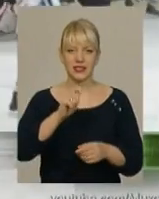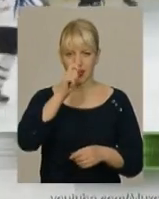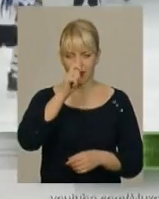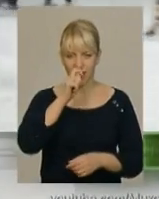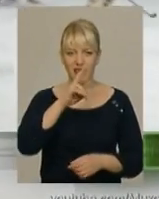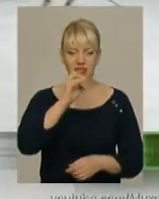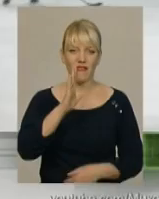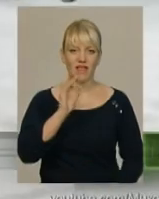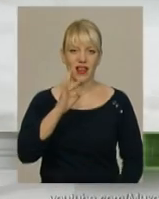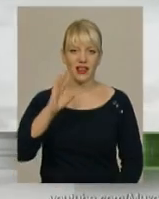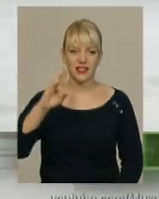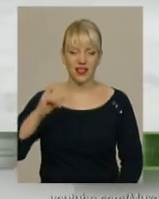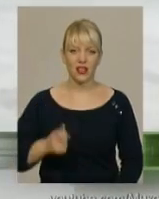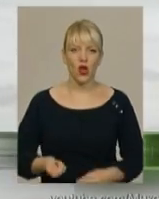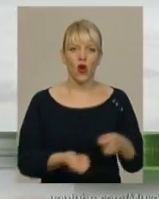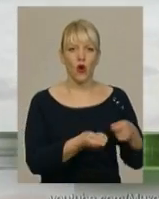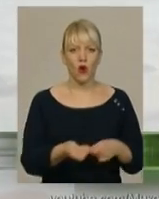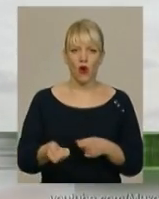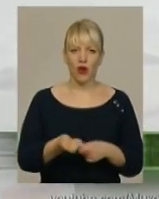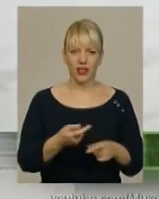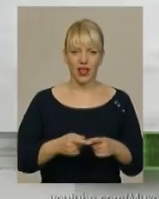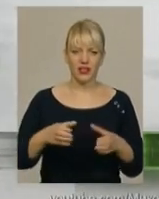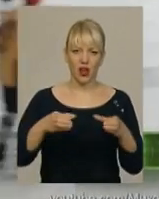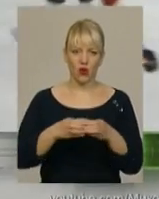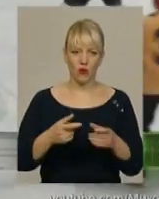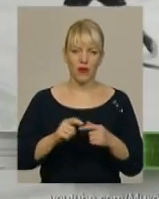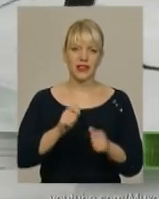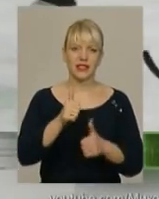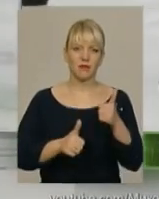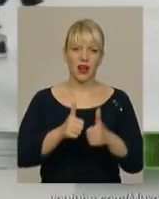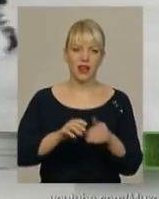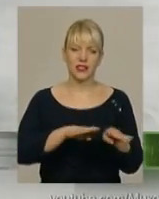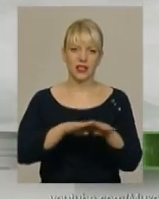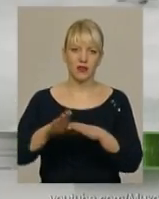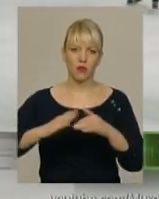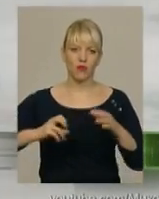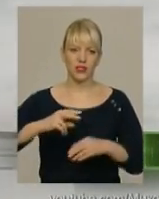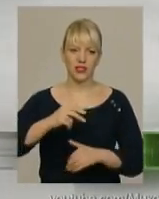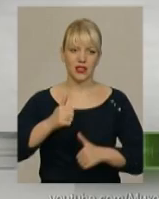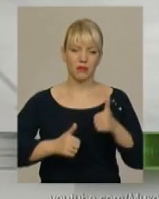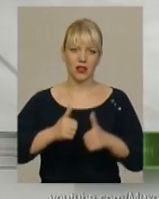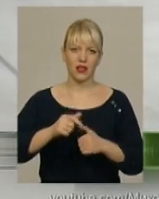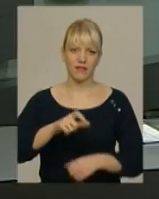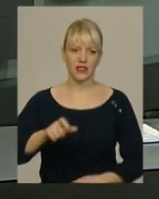Хокейна аматорська команда «Прускурі» у відкритих змаганнях Львівської області змагається на рівних із професійними гравцями.